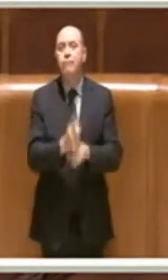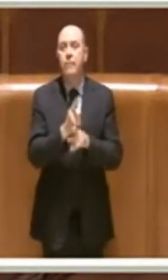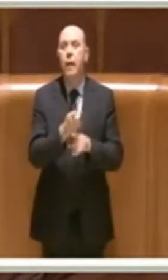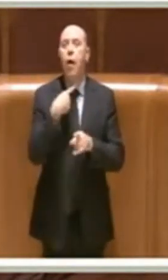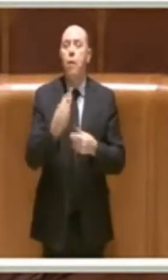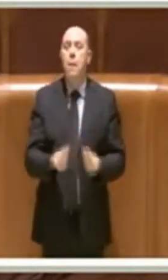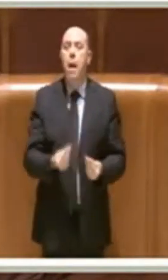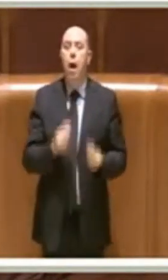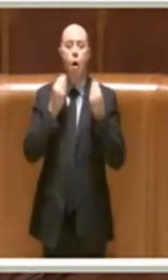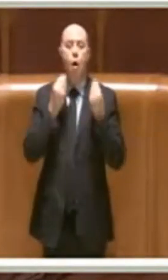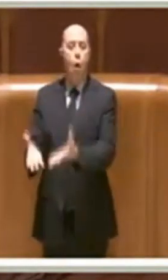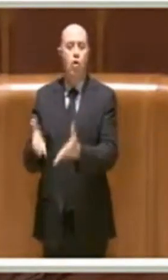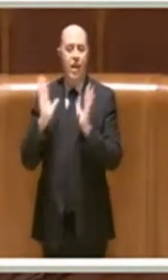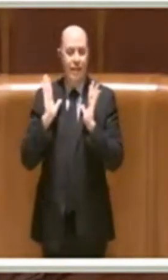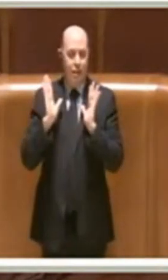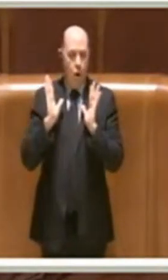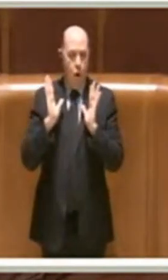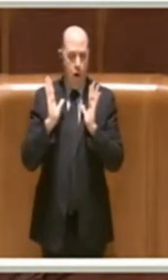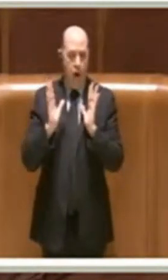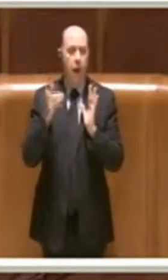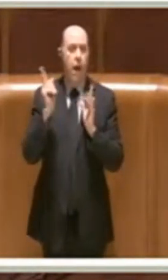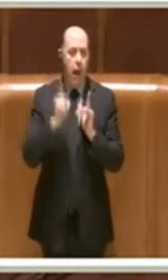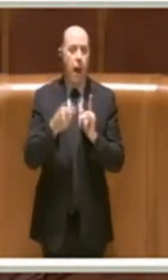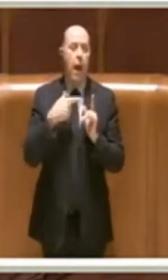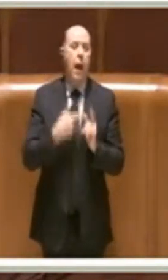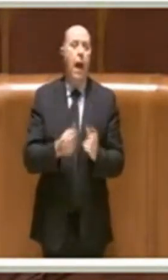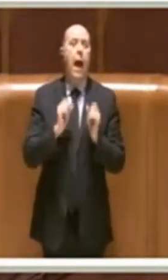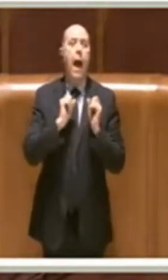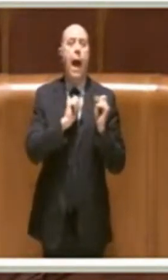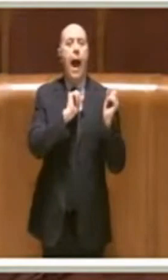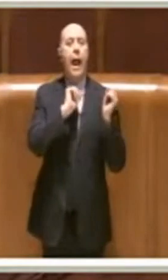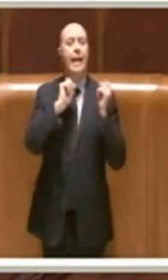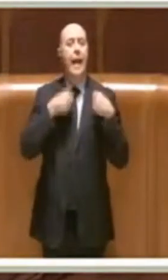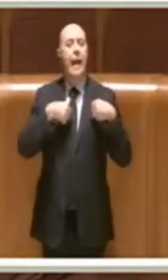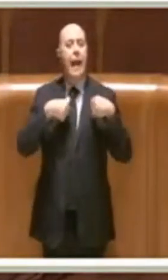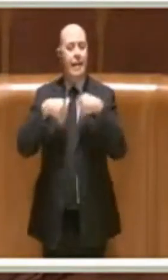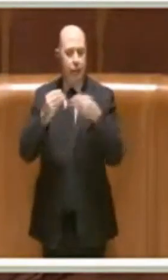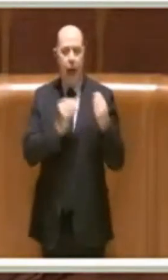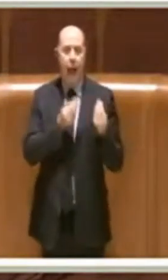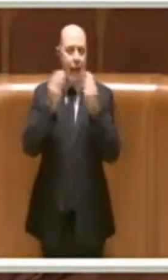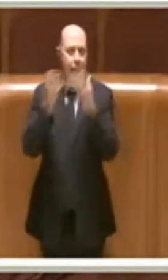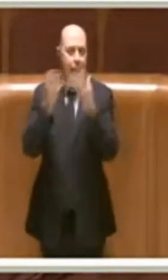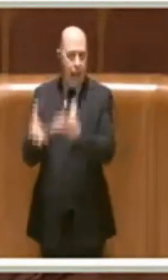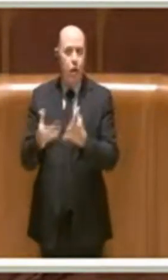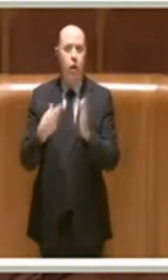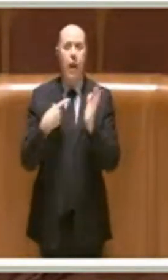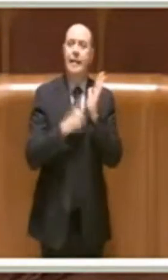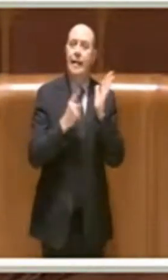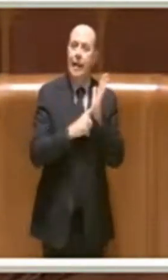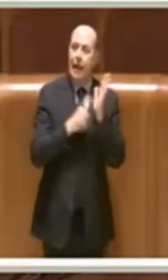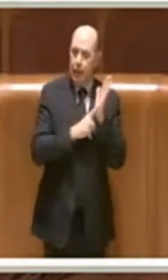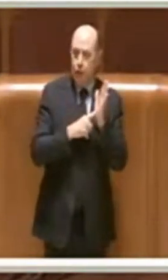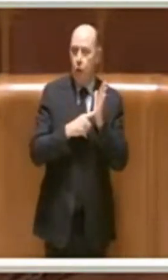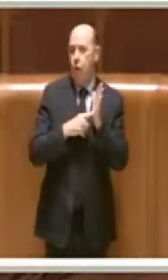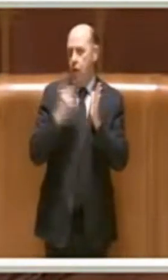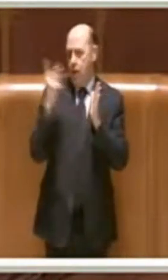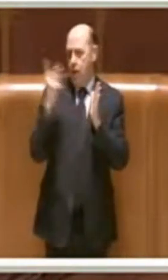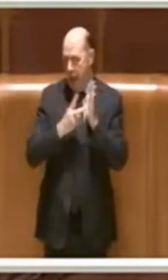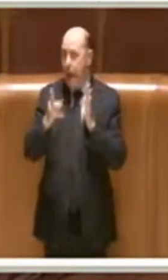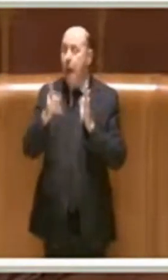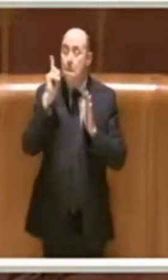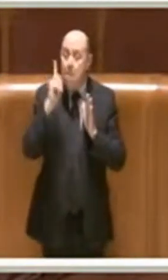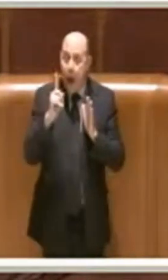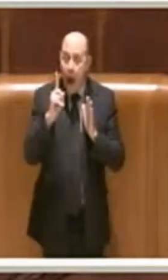concessione e all'alienazione di diritti reali, con esclusione però del diritto di piena proprietà, proprio,